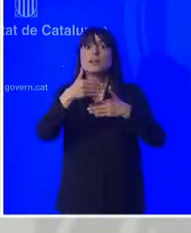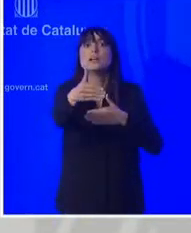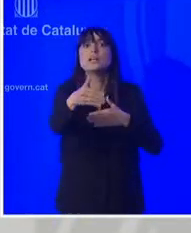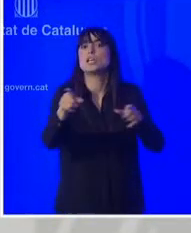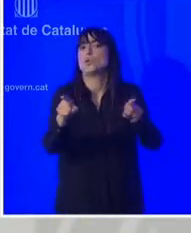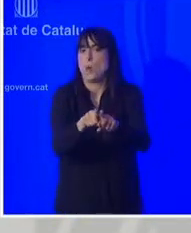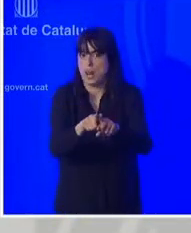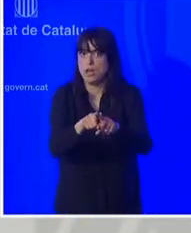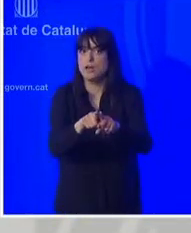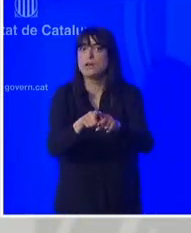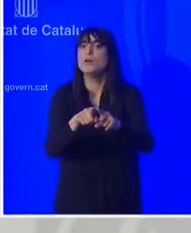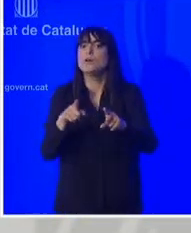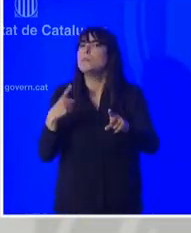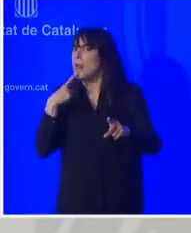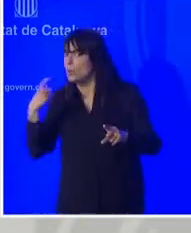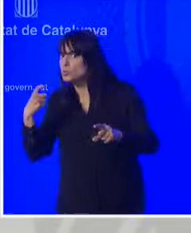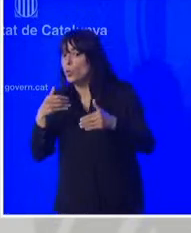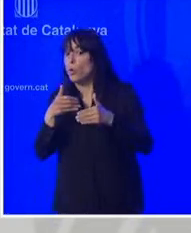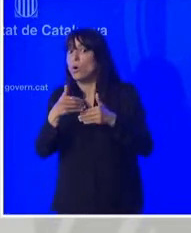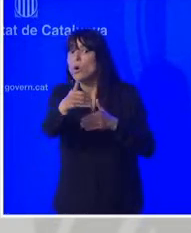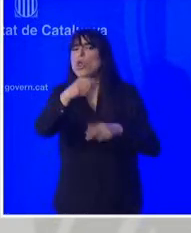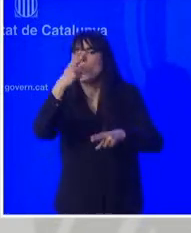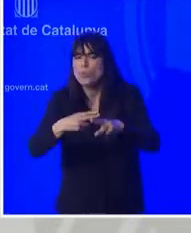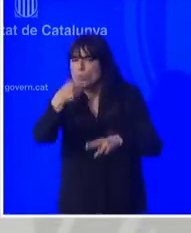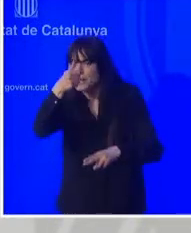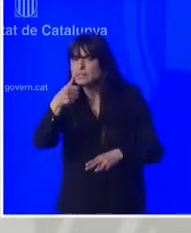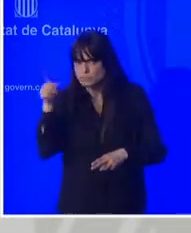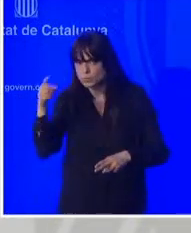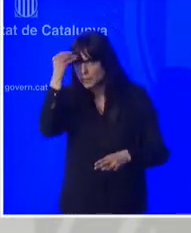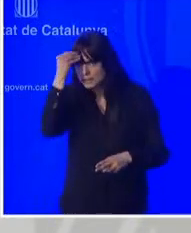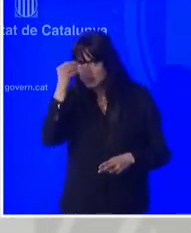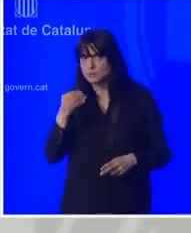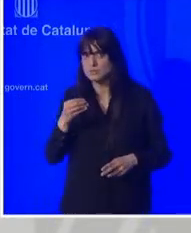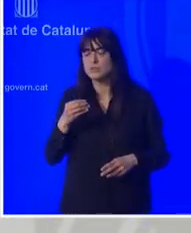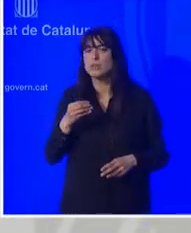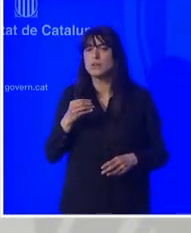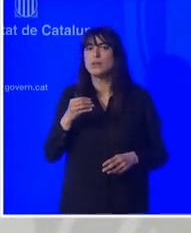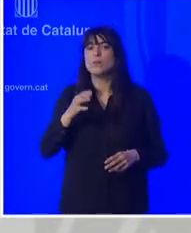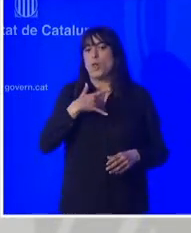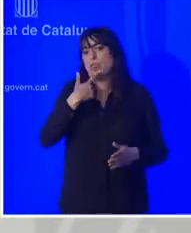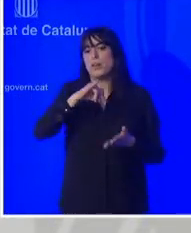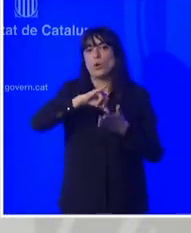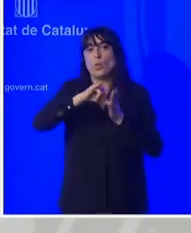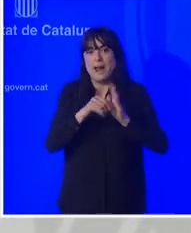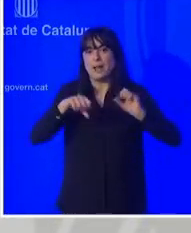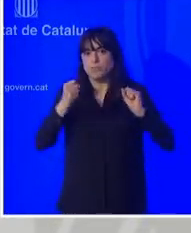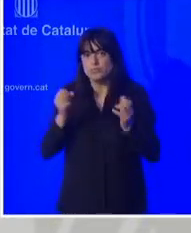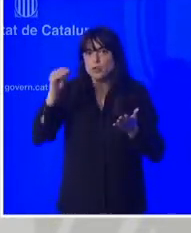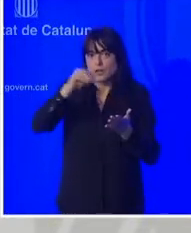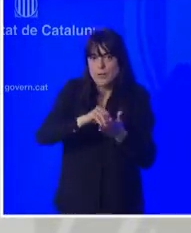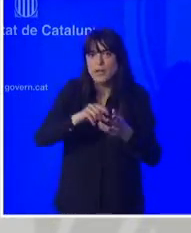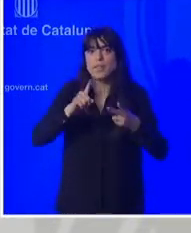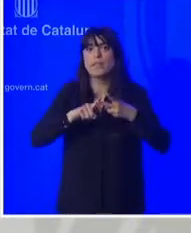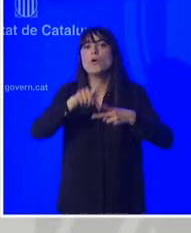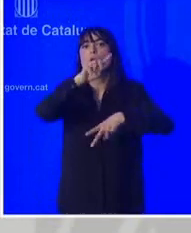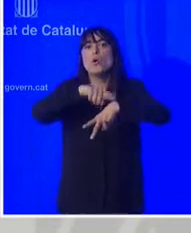es puguin endurir és a dir de tornar a posar per exemple el confinament comarcal o restringir més els horaris de la restauració